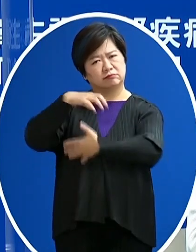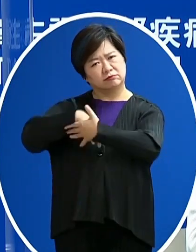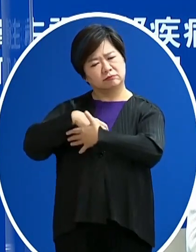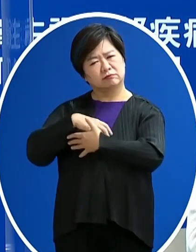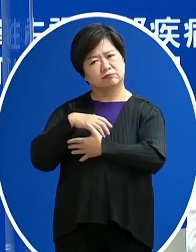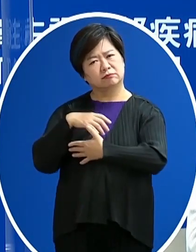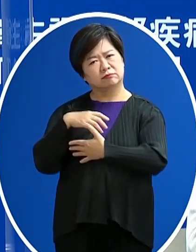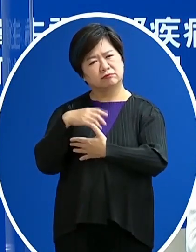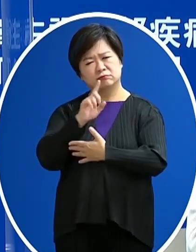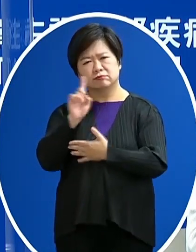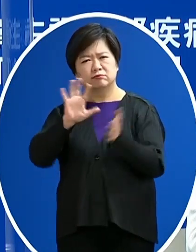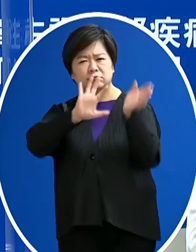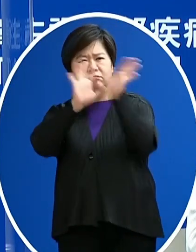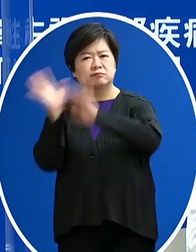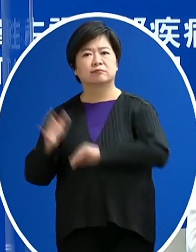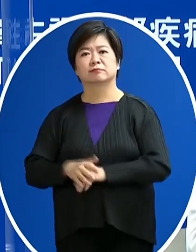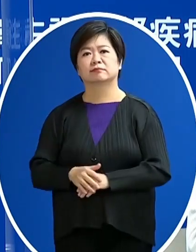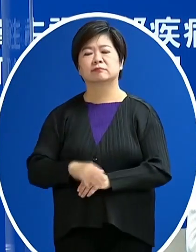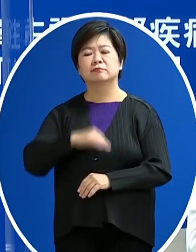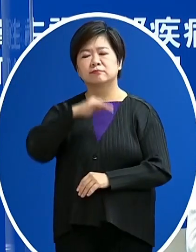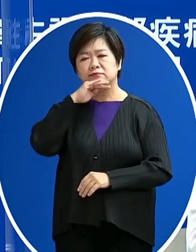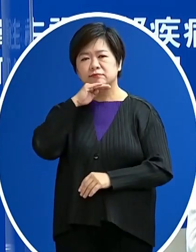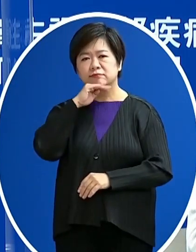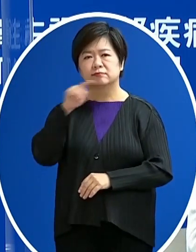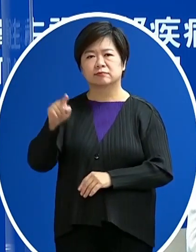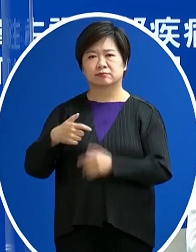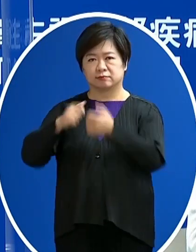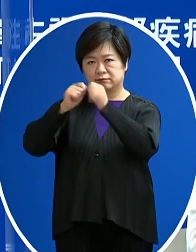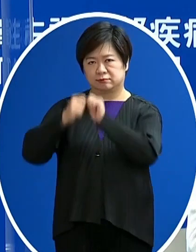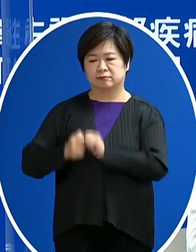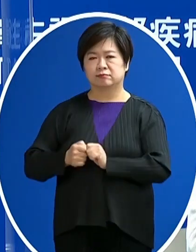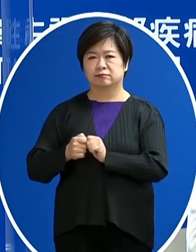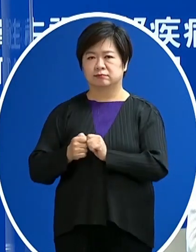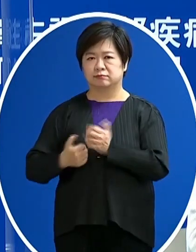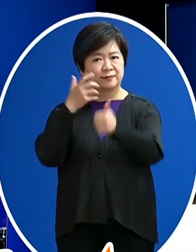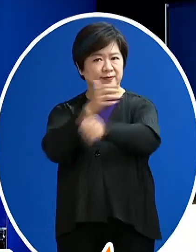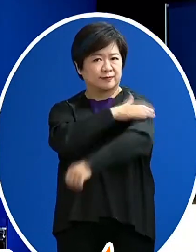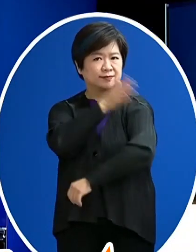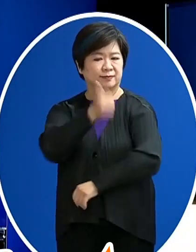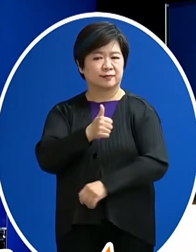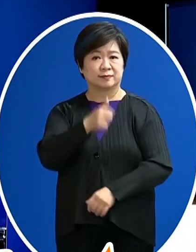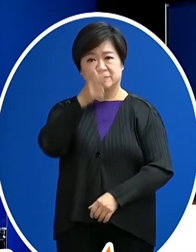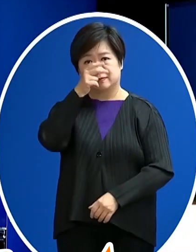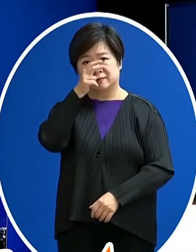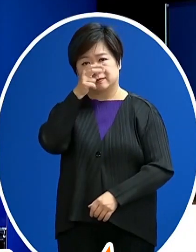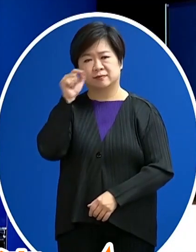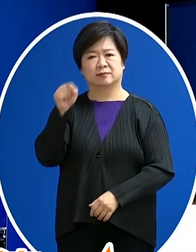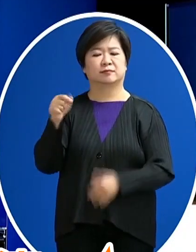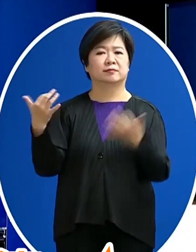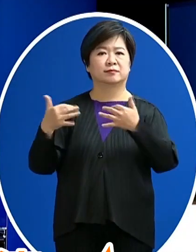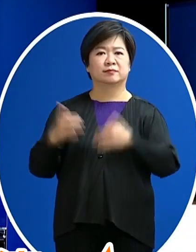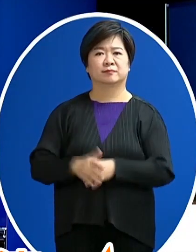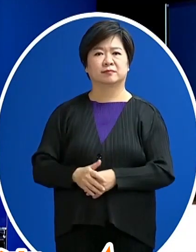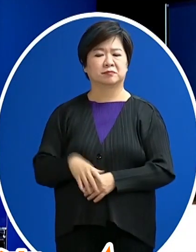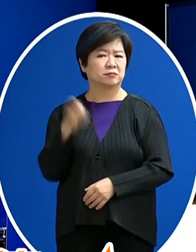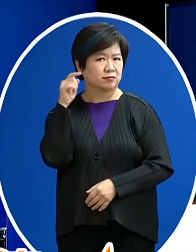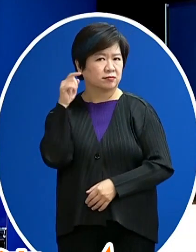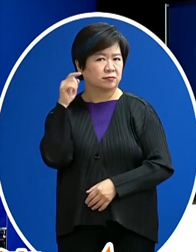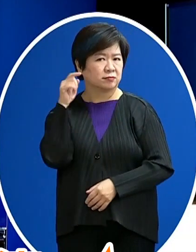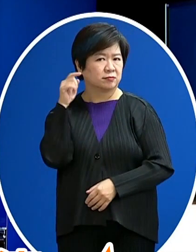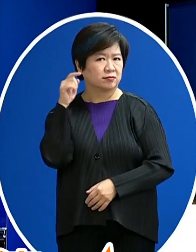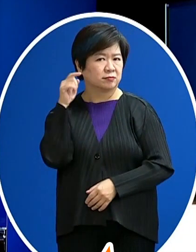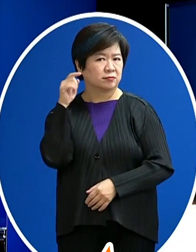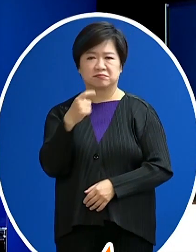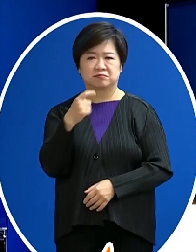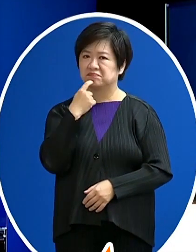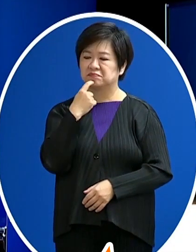怎麼曲折 那我相信要做調查報告 把它弄清楚是比較好這個老鼠的問題 因為好像有消息說他就是